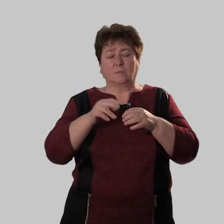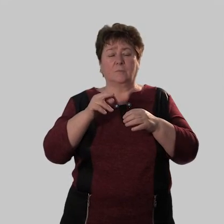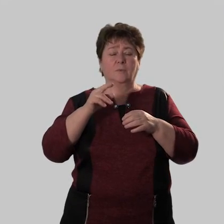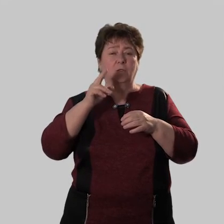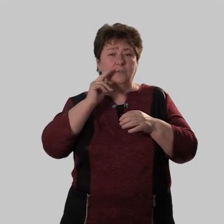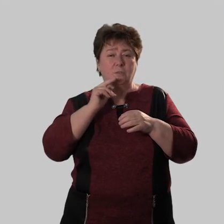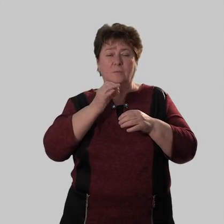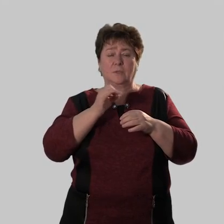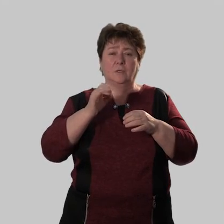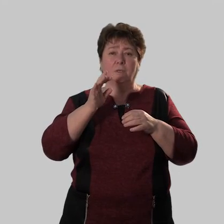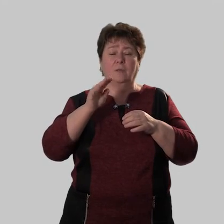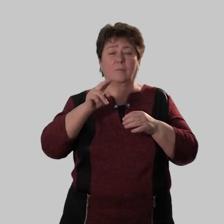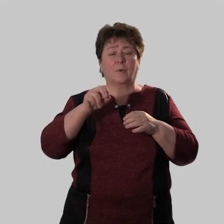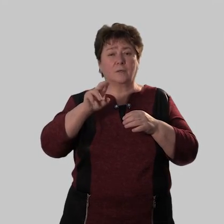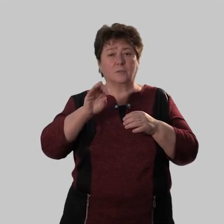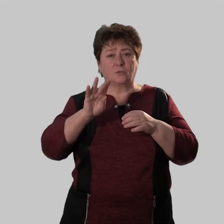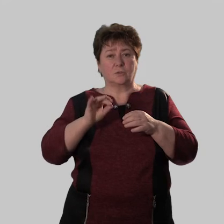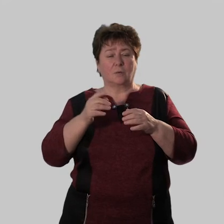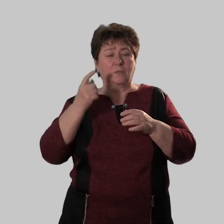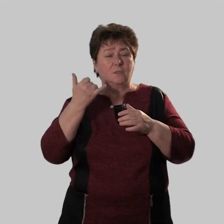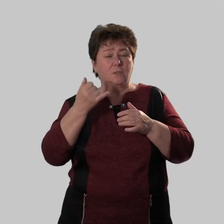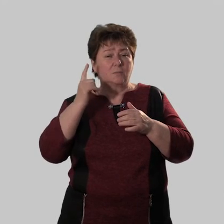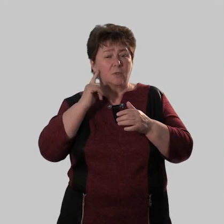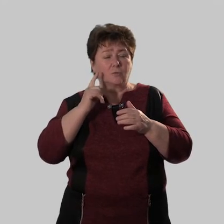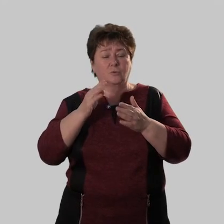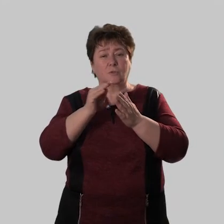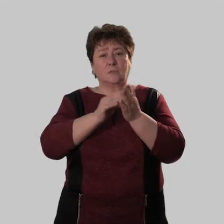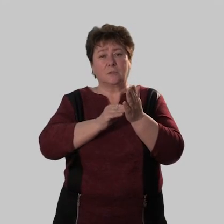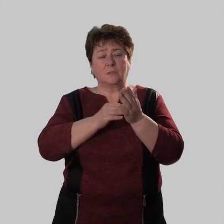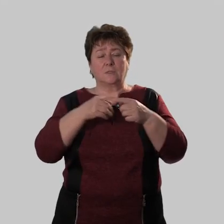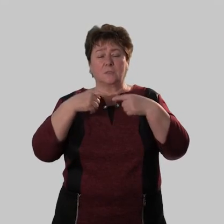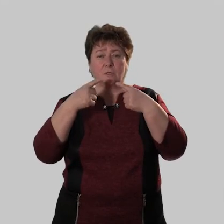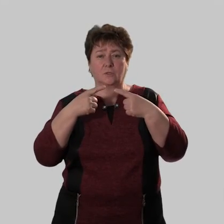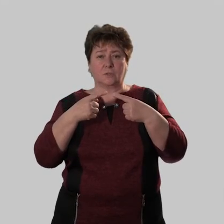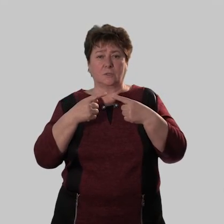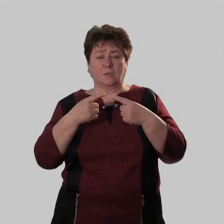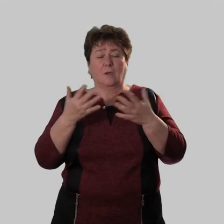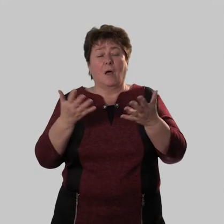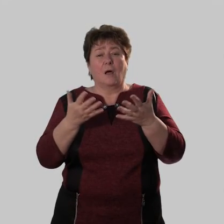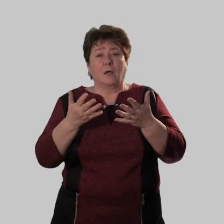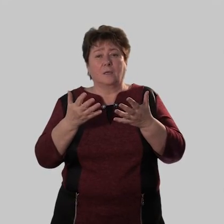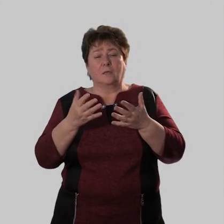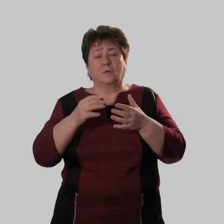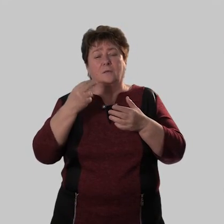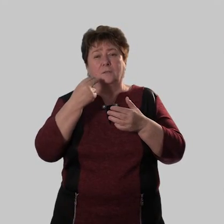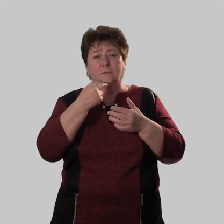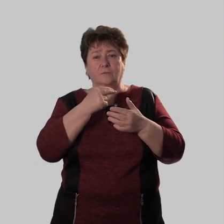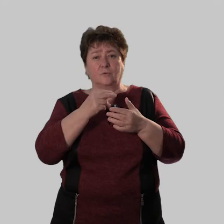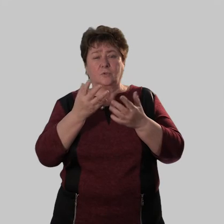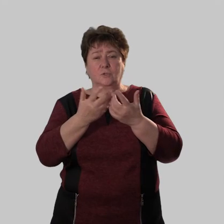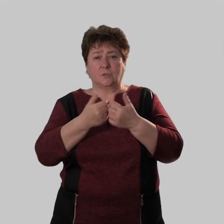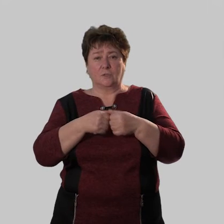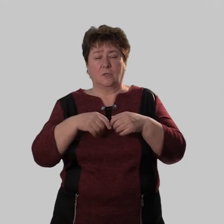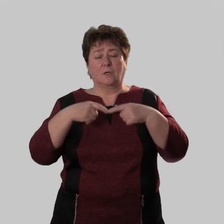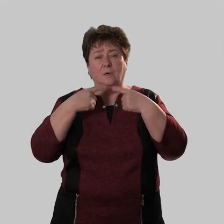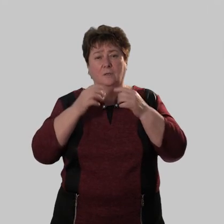и падежам сейчас прослушайте небольшой текст и скажите о каких свойствах